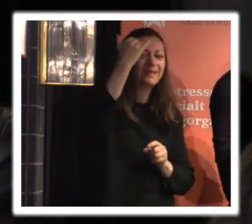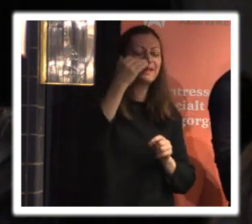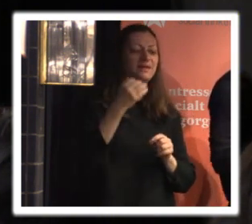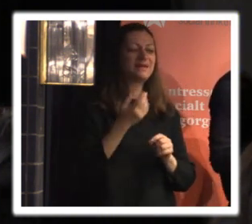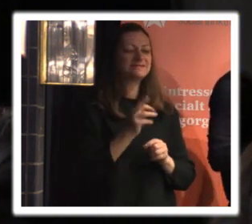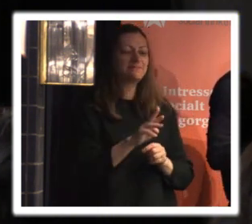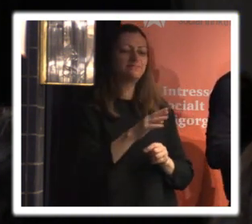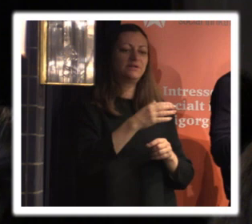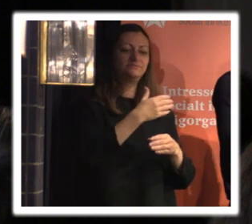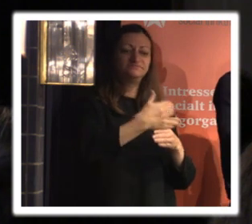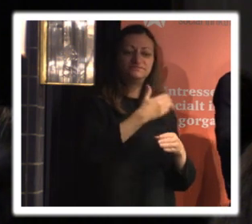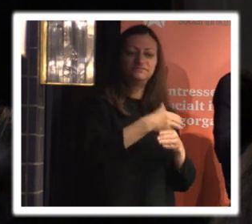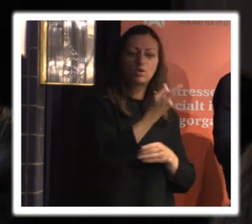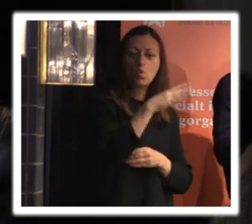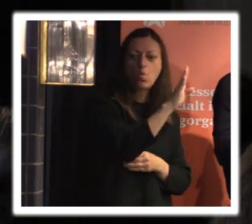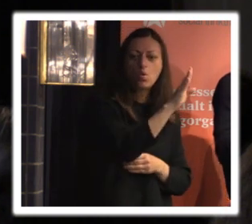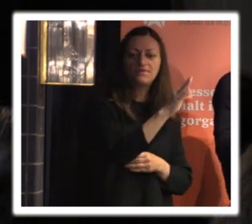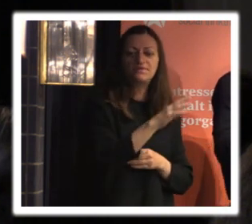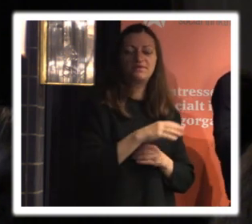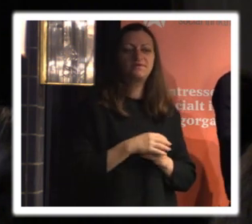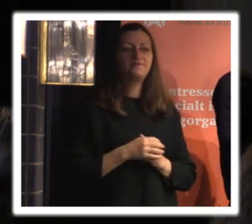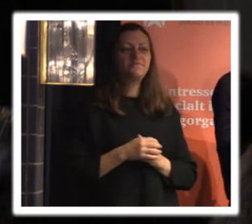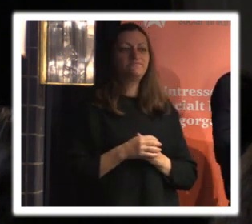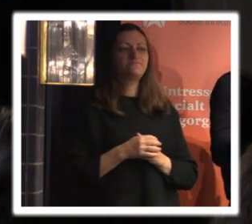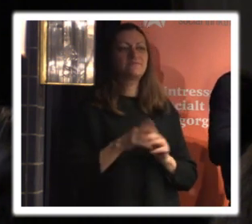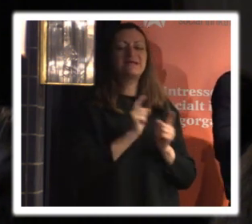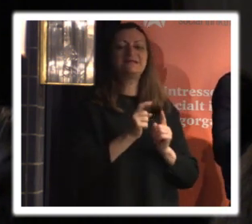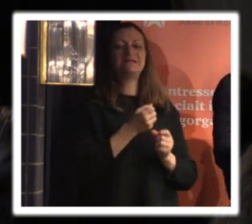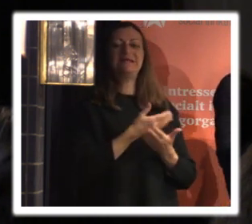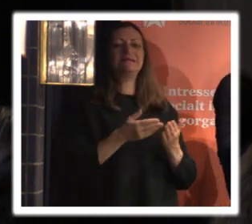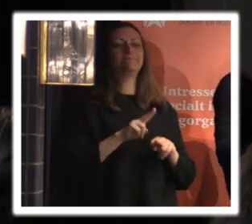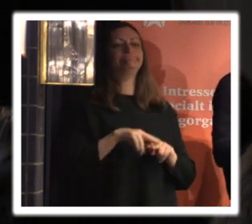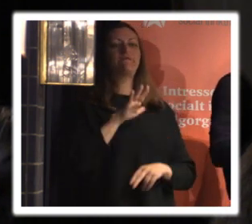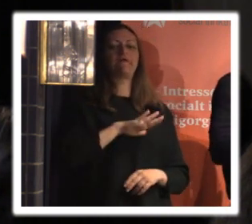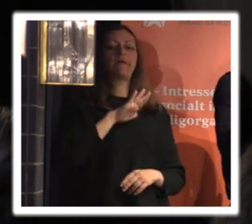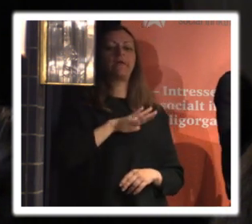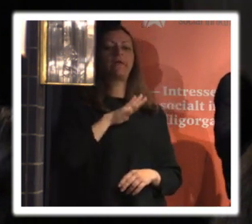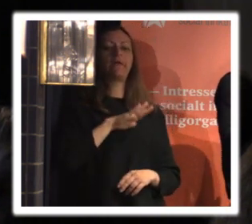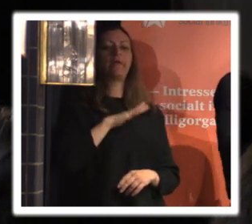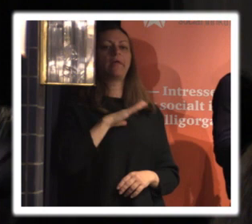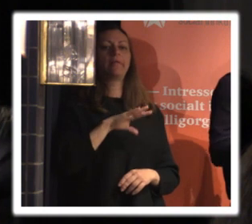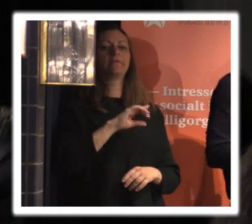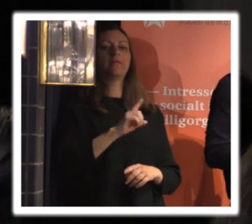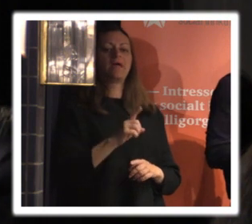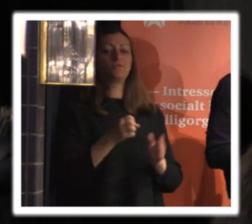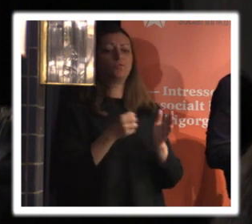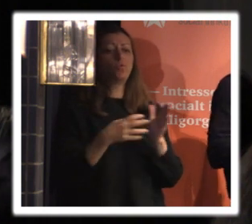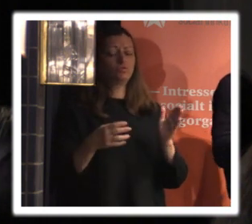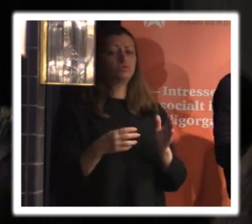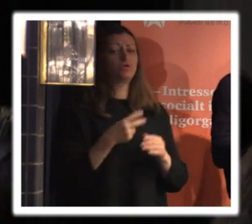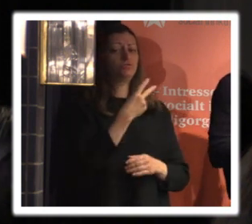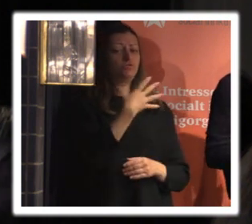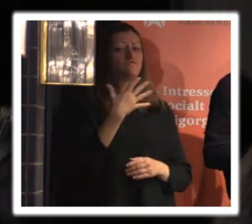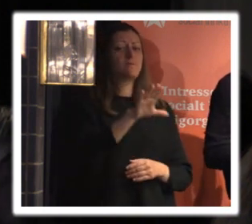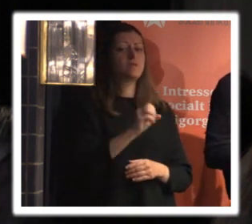uppförandekoder och så vidare men att man liksom inte kanske väntar på det för att det är liksom skarpt läger 25